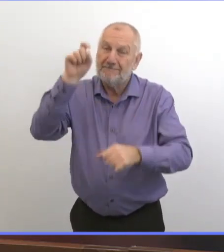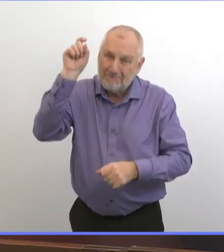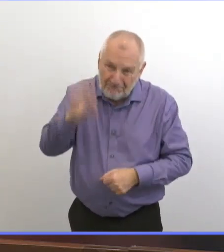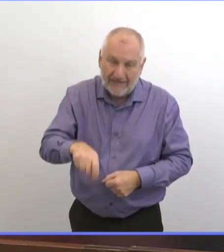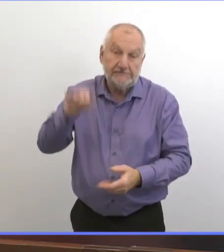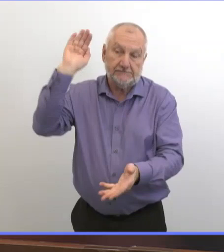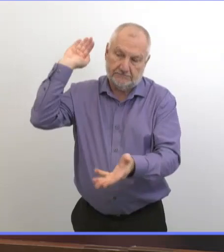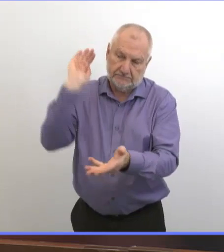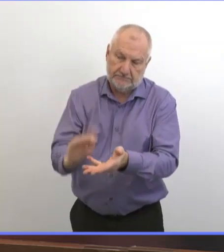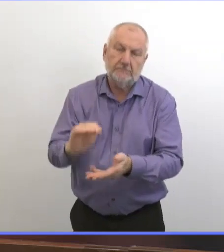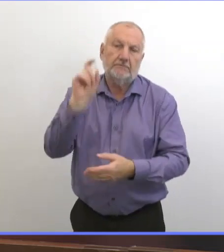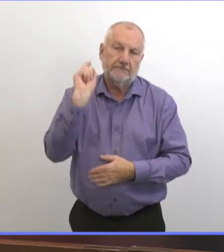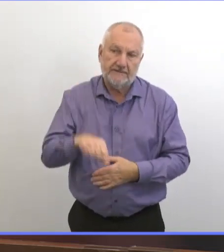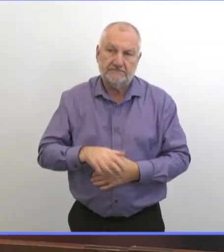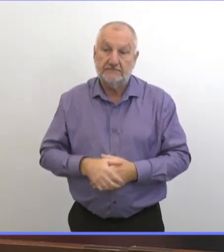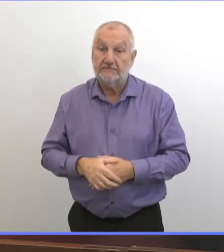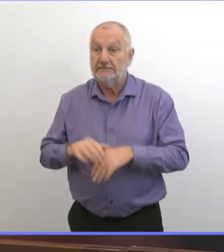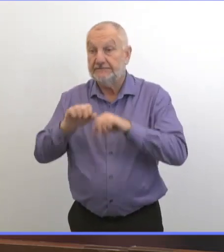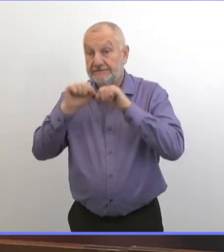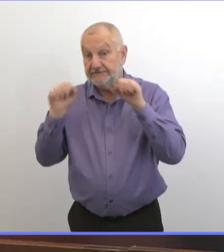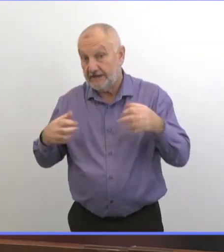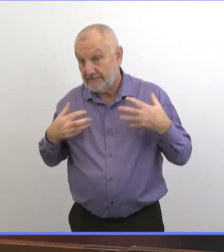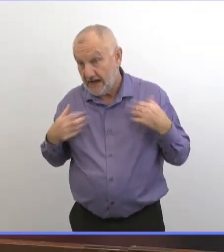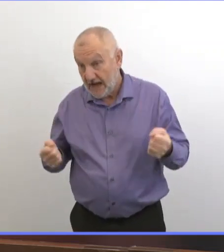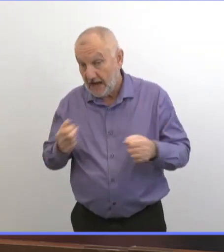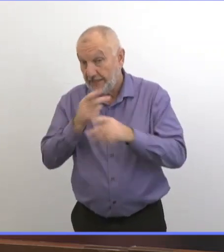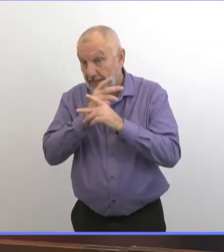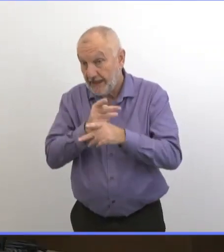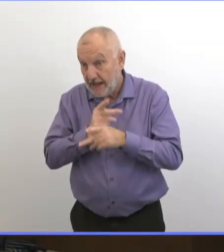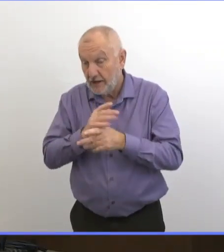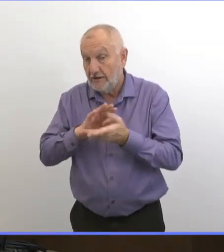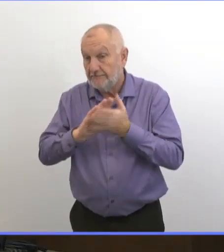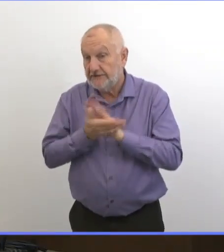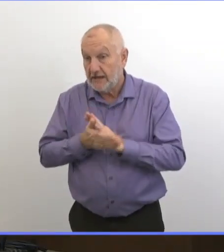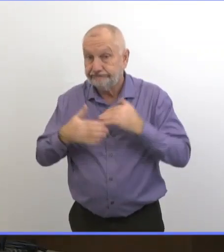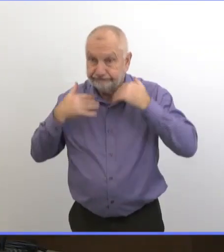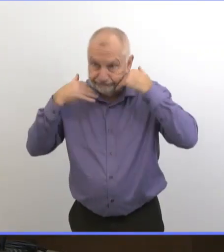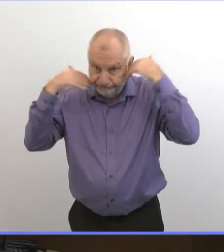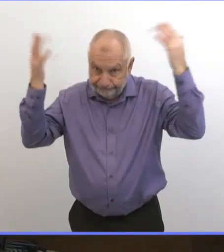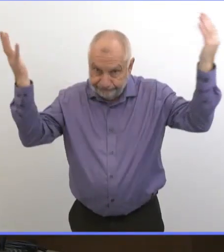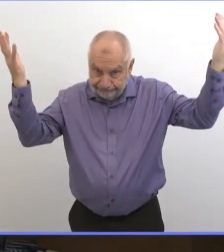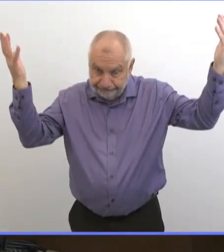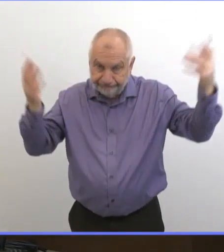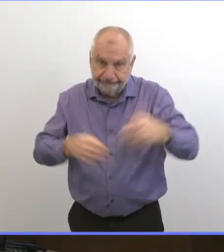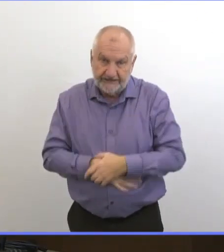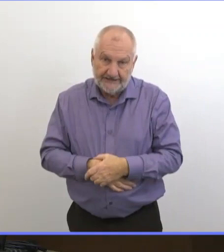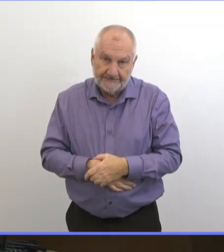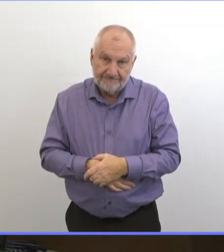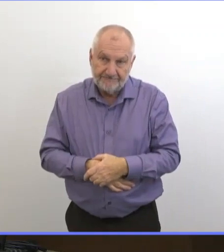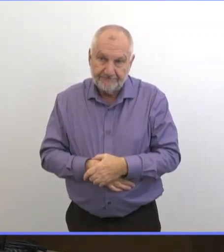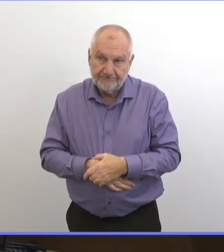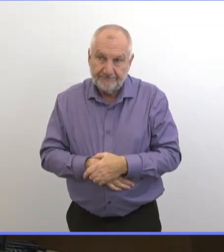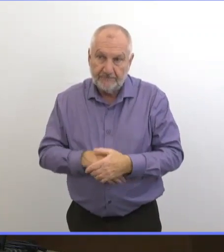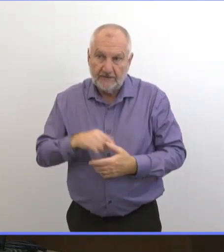Parce que le système de santé est vraiment étiré. Du Globe and Mail, Kerry.